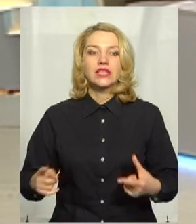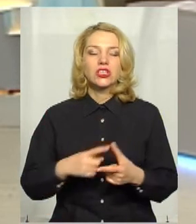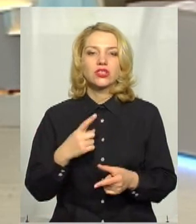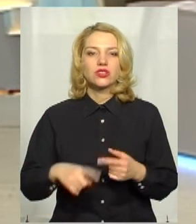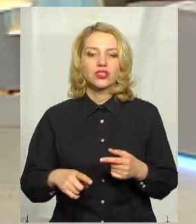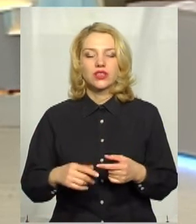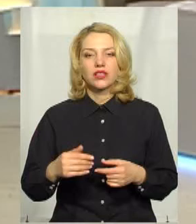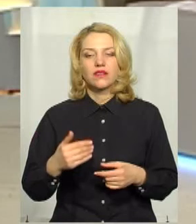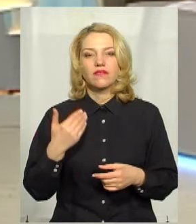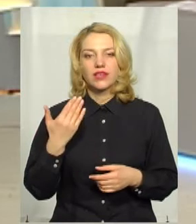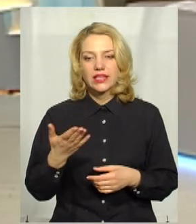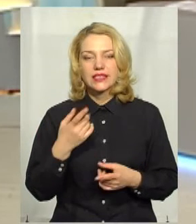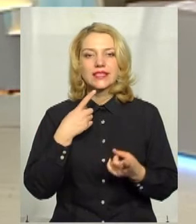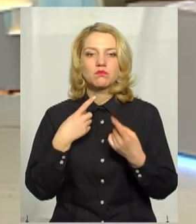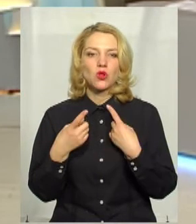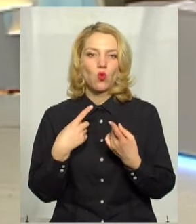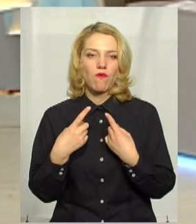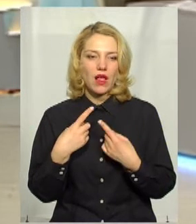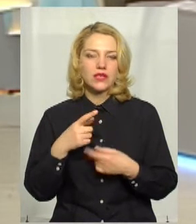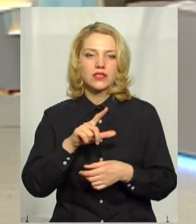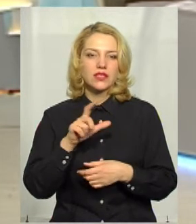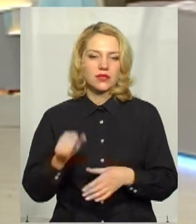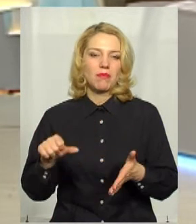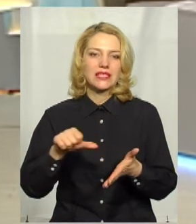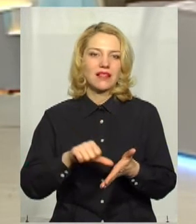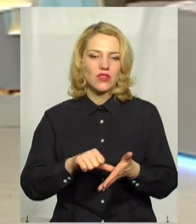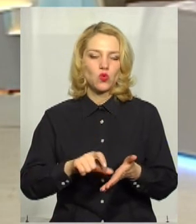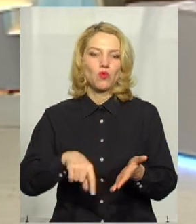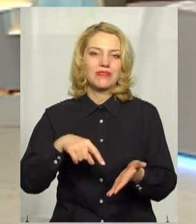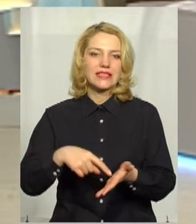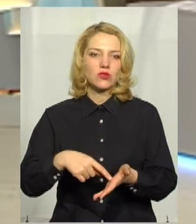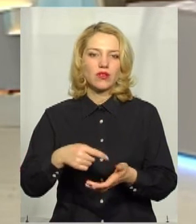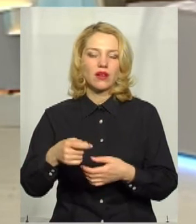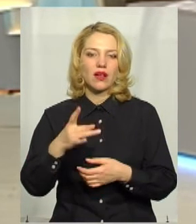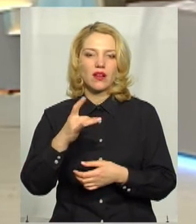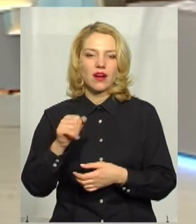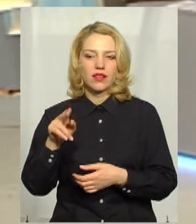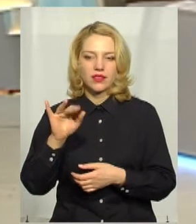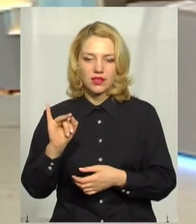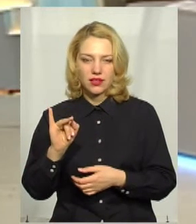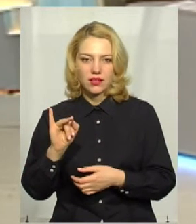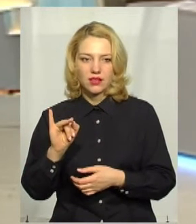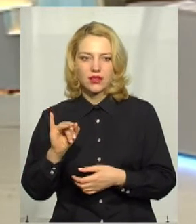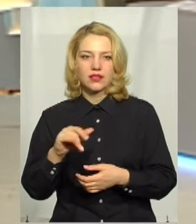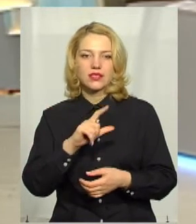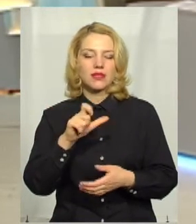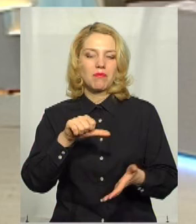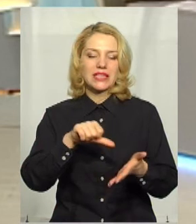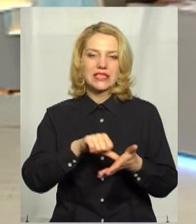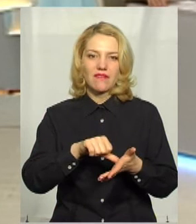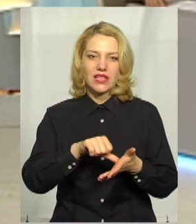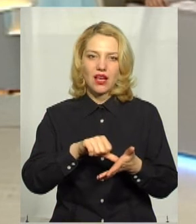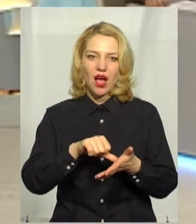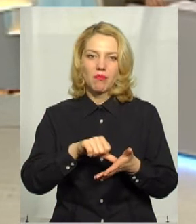не спілкувалися ви, представники міської ради, з представниками бізнесу,